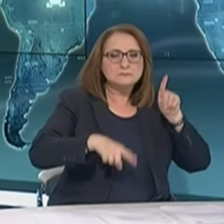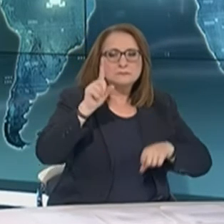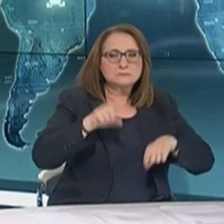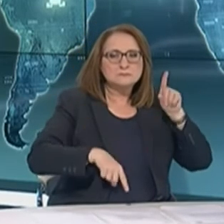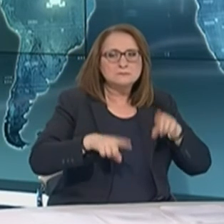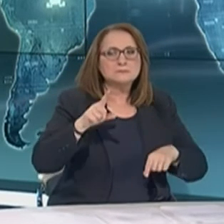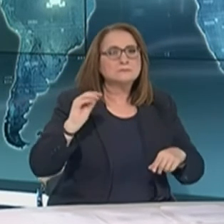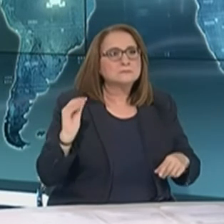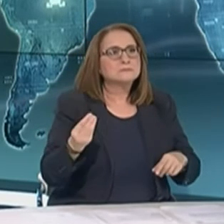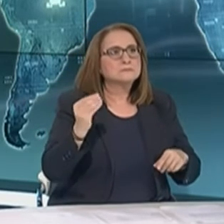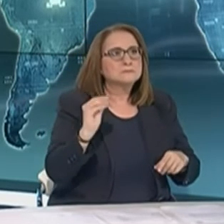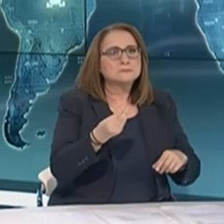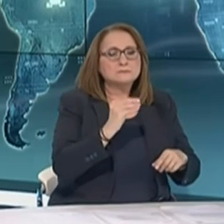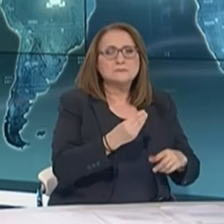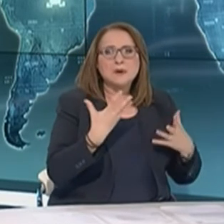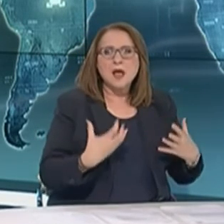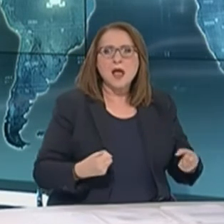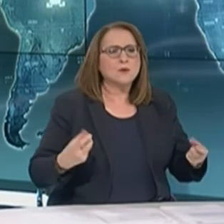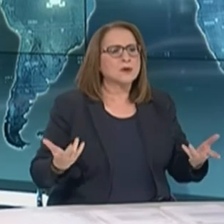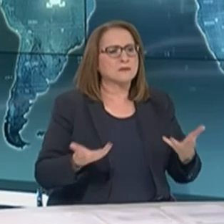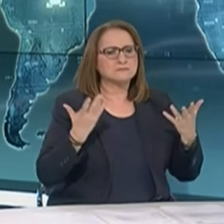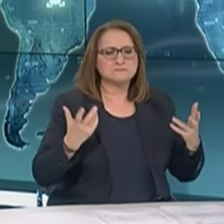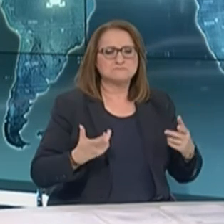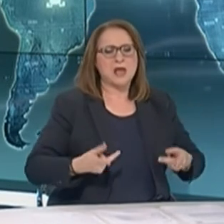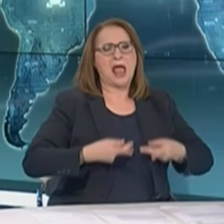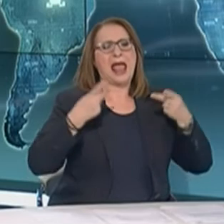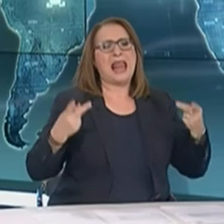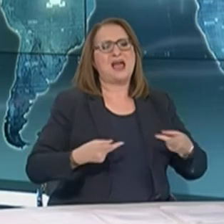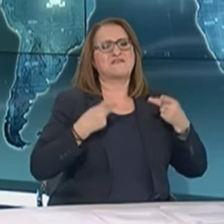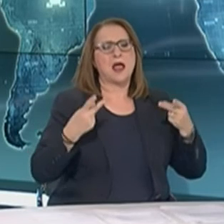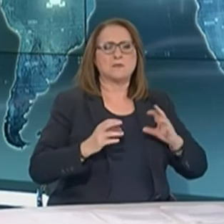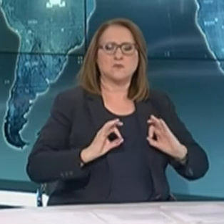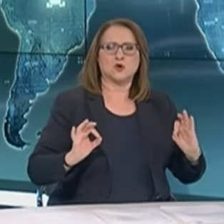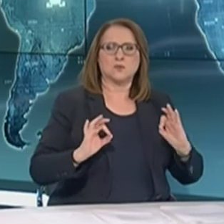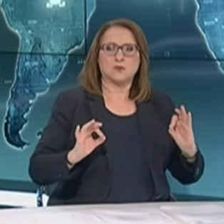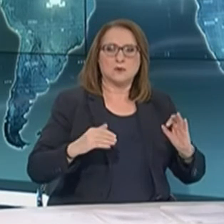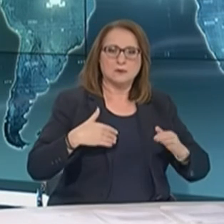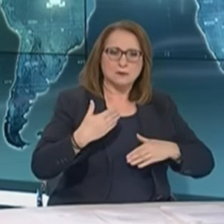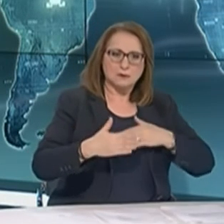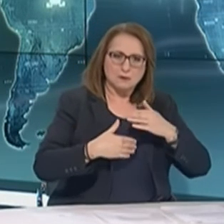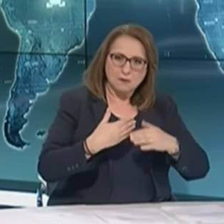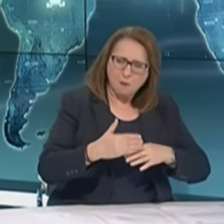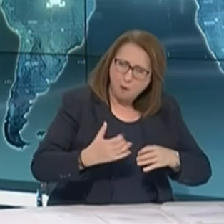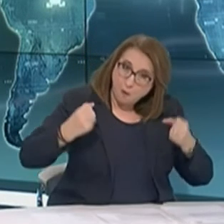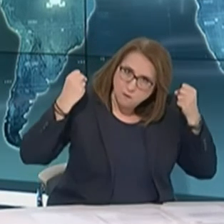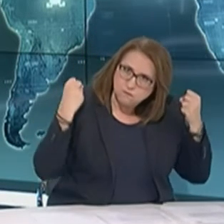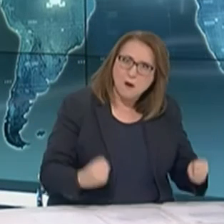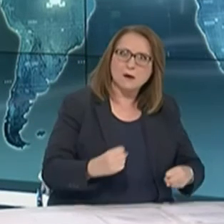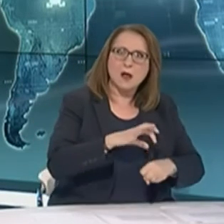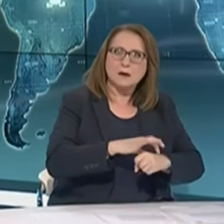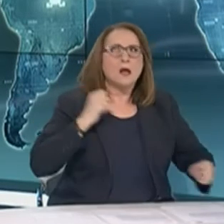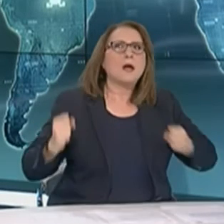που εμφανίζουν έχουν μια ελαφριά εικόνα να νοσήσουν σαφνικά και βαριά και να είναι λίγο